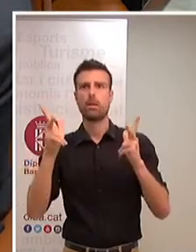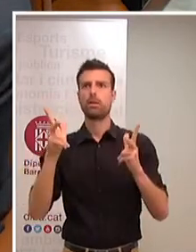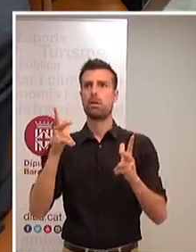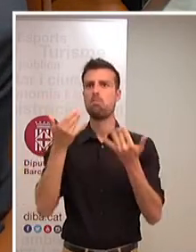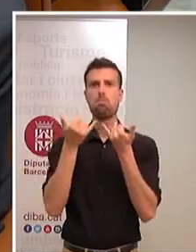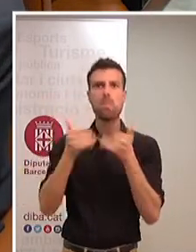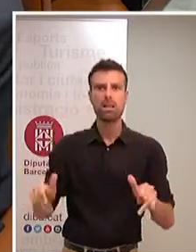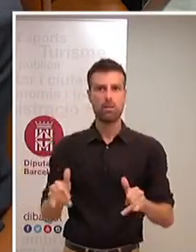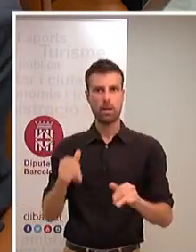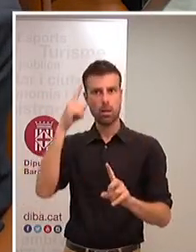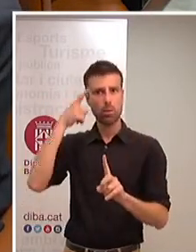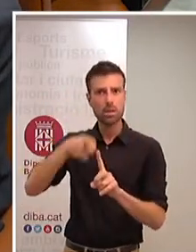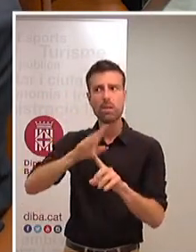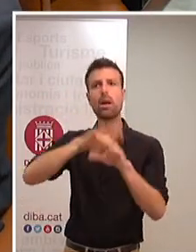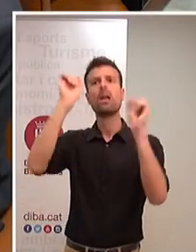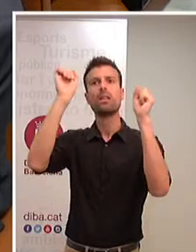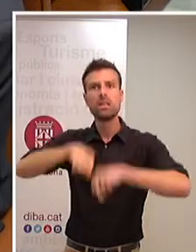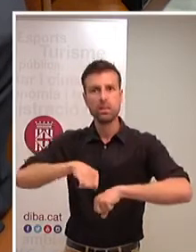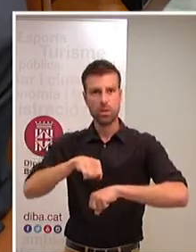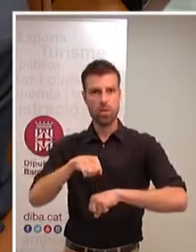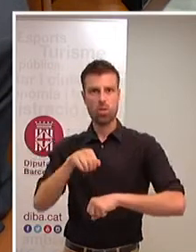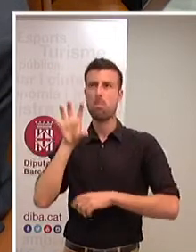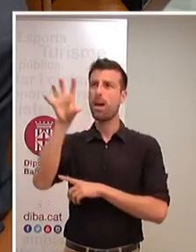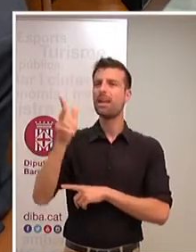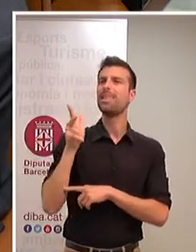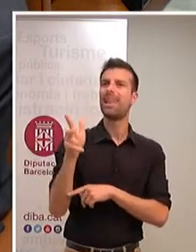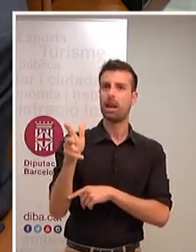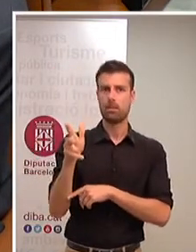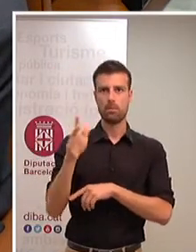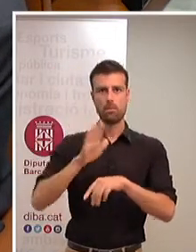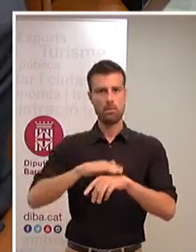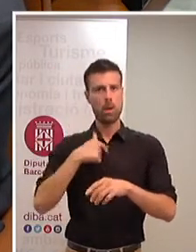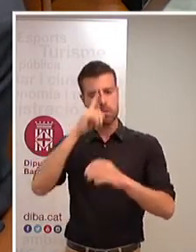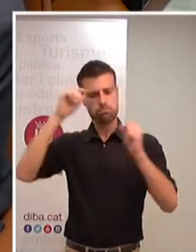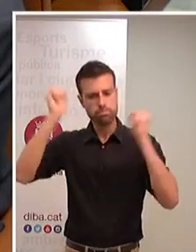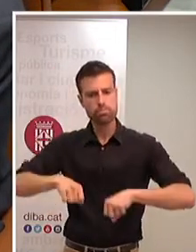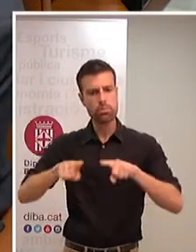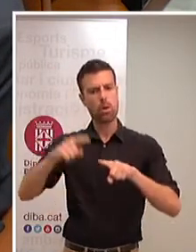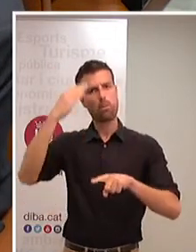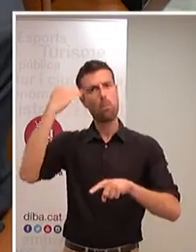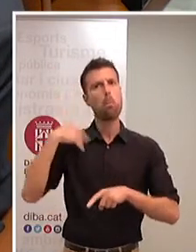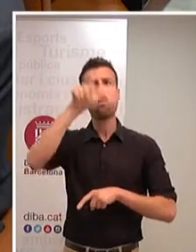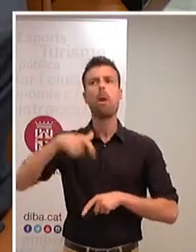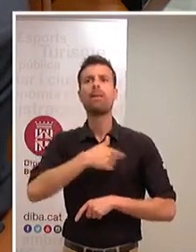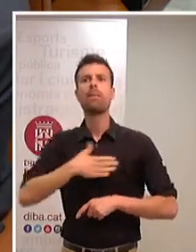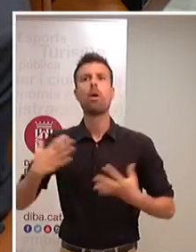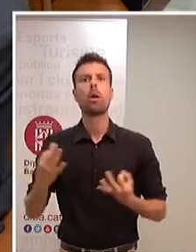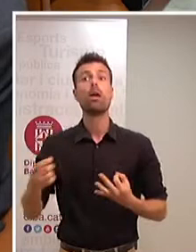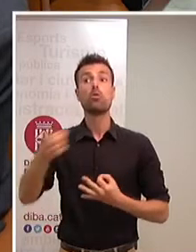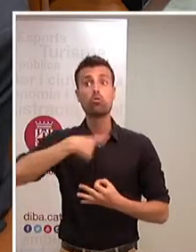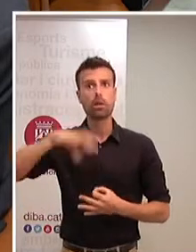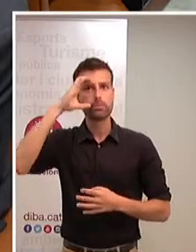de decidir que aquest país tenia el dret a decidir el seu futur com a poble i que nosaltres n'hem volgut ser conseqüents. Per tant,